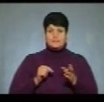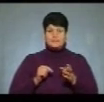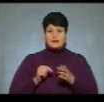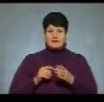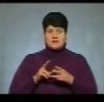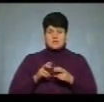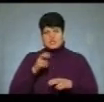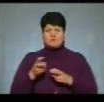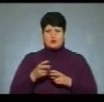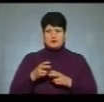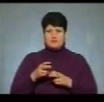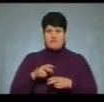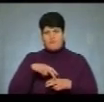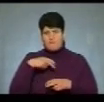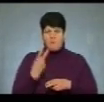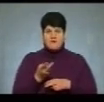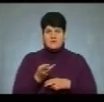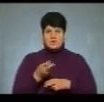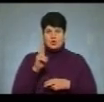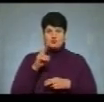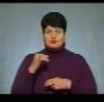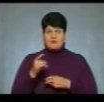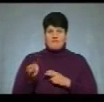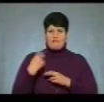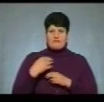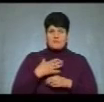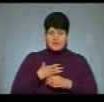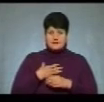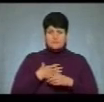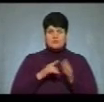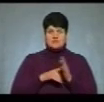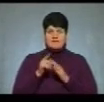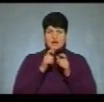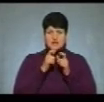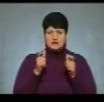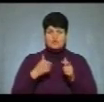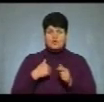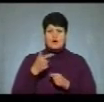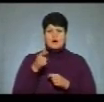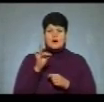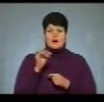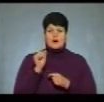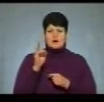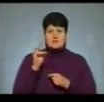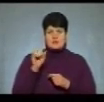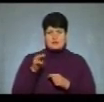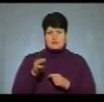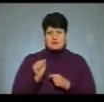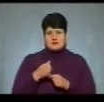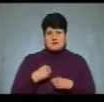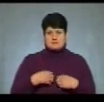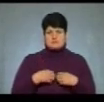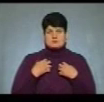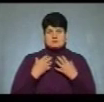зашпортився, що в нього граната. Я, відповідно,